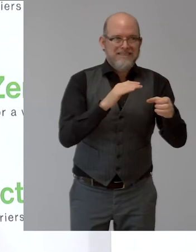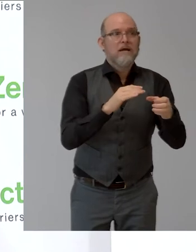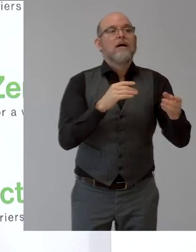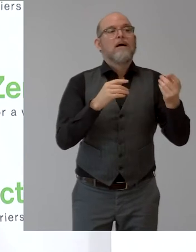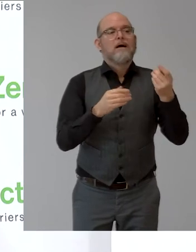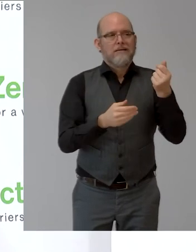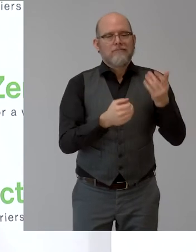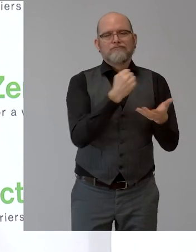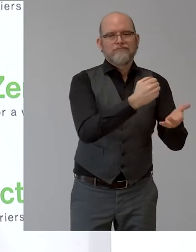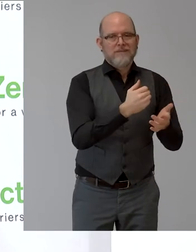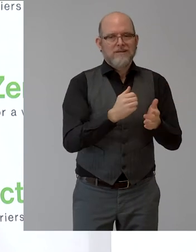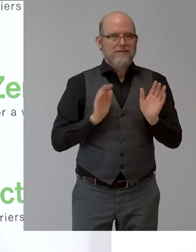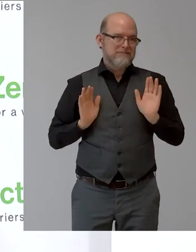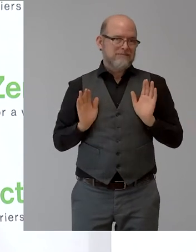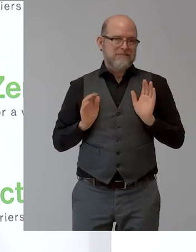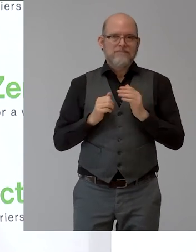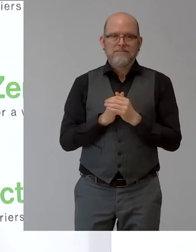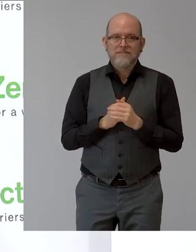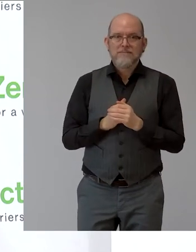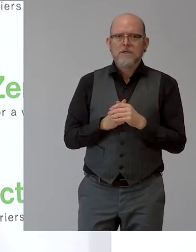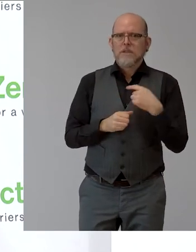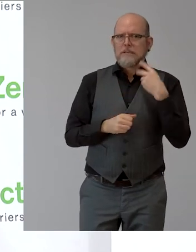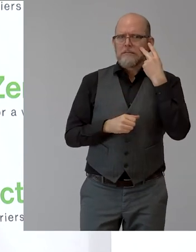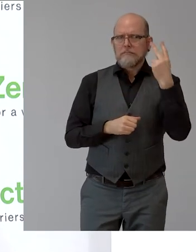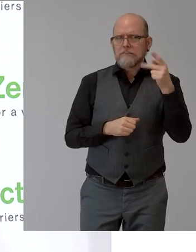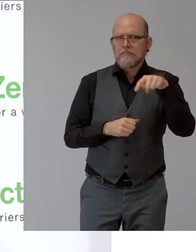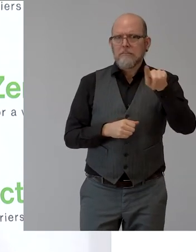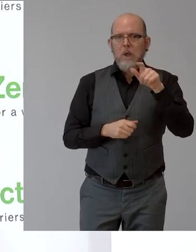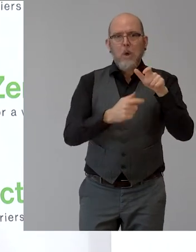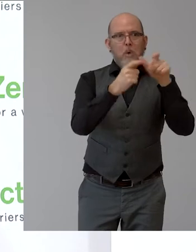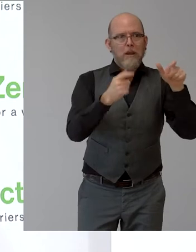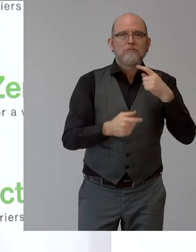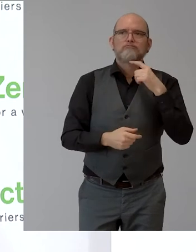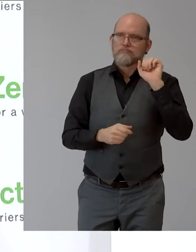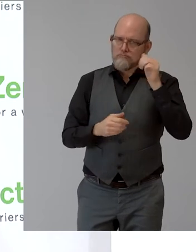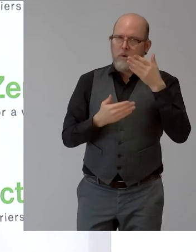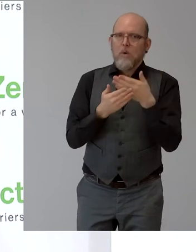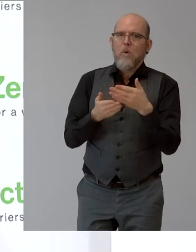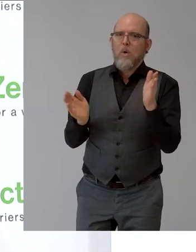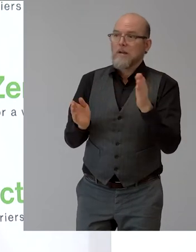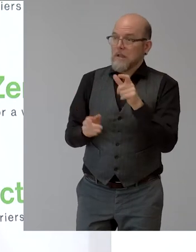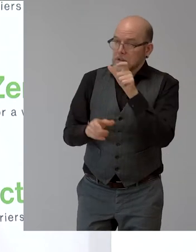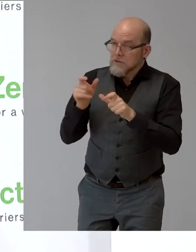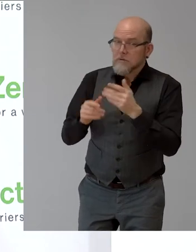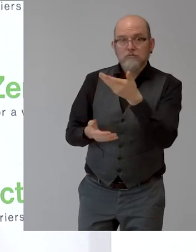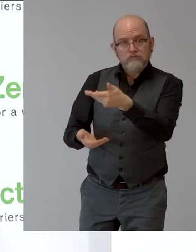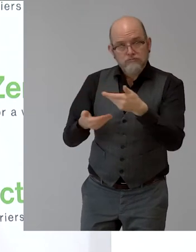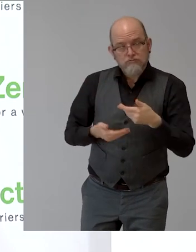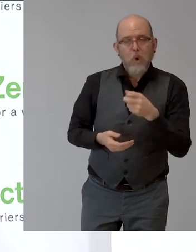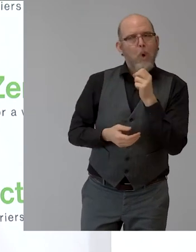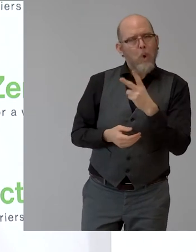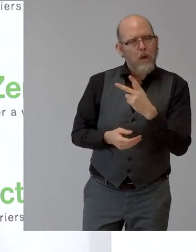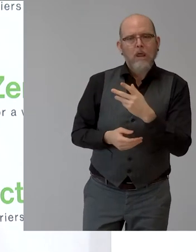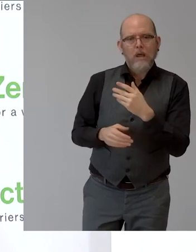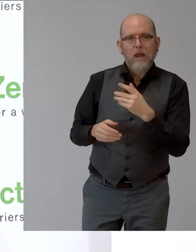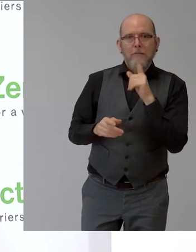gewillt wären, Menschen mit Behinderungen zu beschäftigen, aber vielleicht ein bisschen Hürden sehen oder